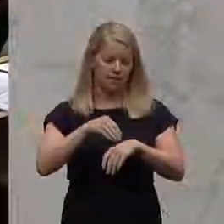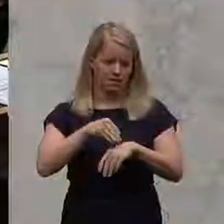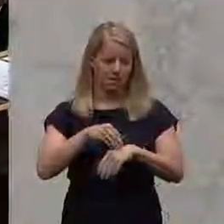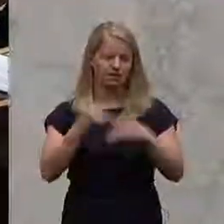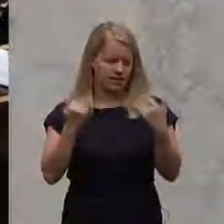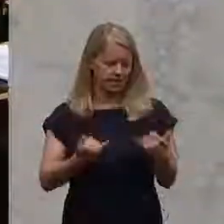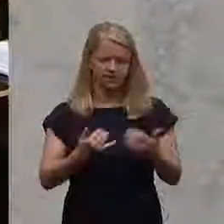14-Jährigen. Das